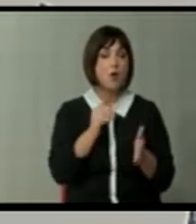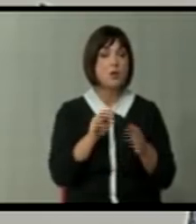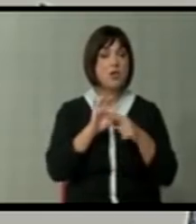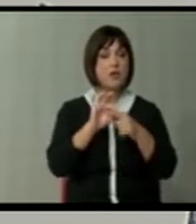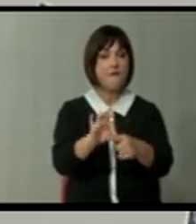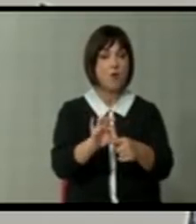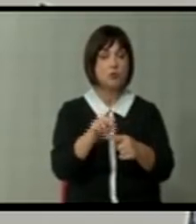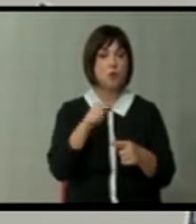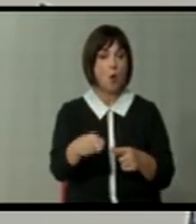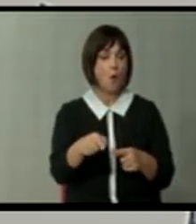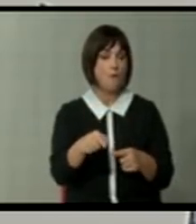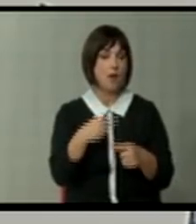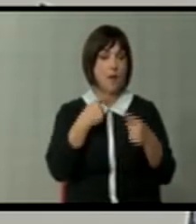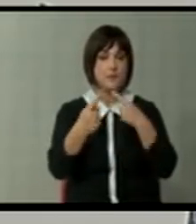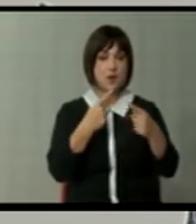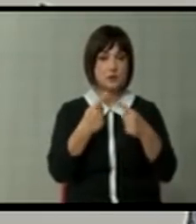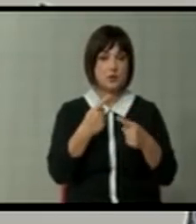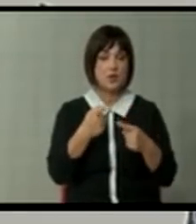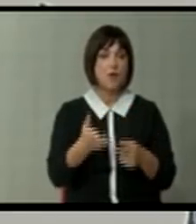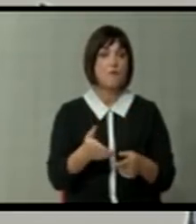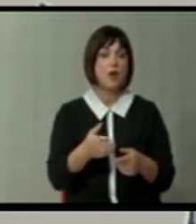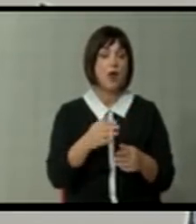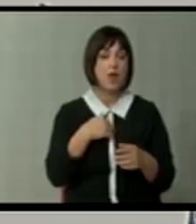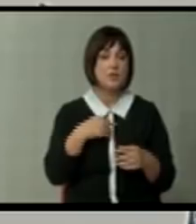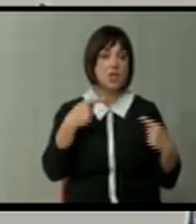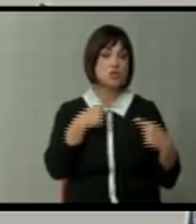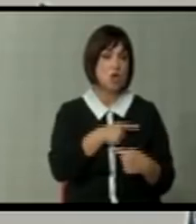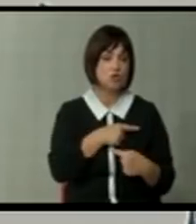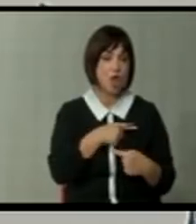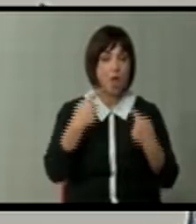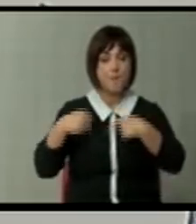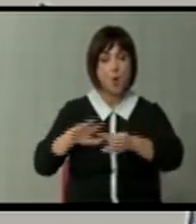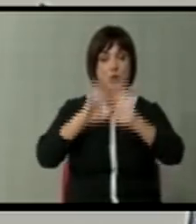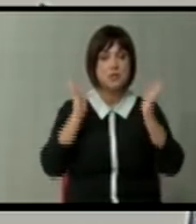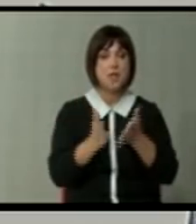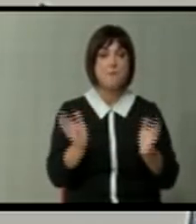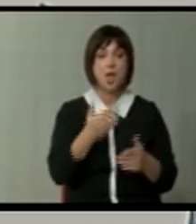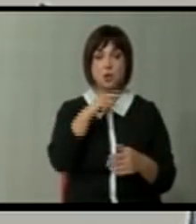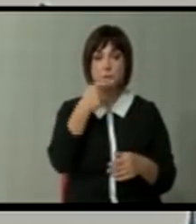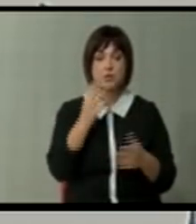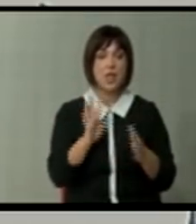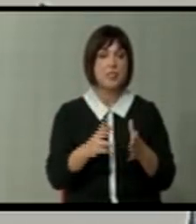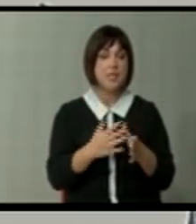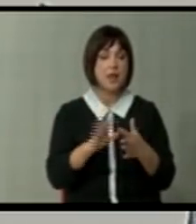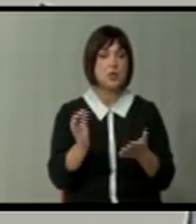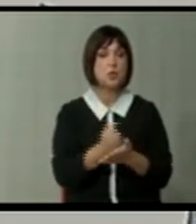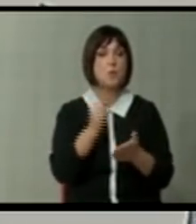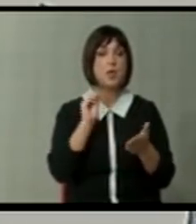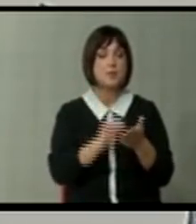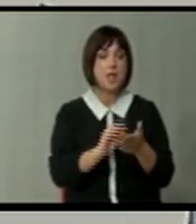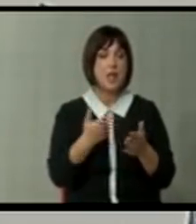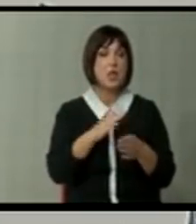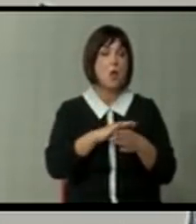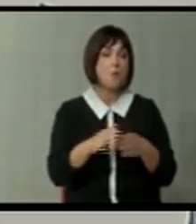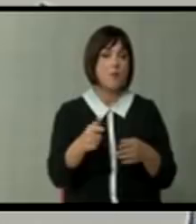што ќе ги водат тие преговори по поглавија. Ние за жал и покрај се пак зборуваме дали ќе добиеме или не датум милостина,